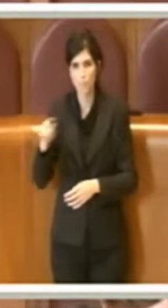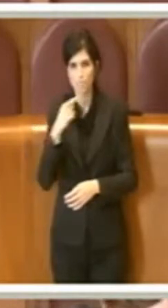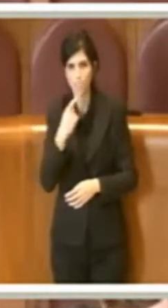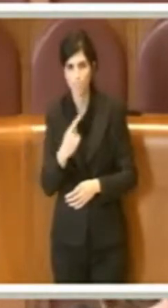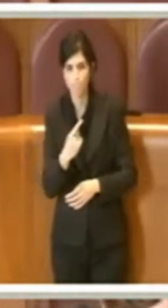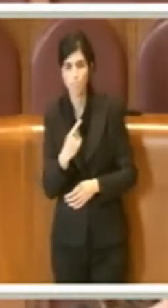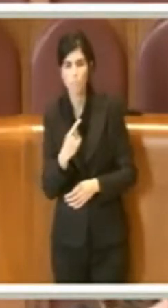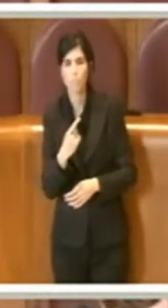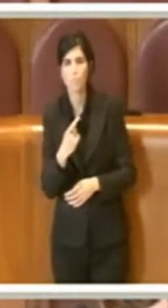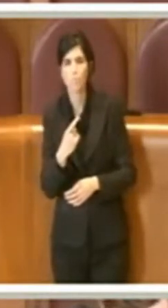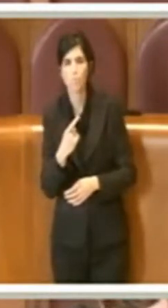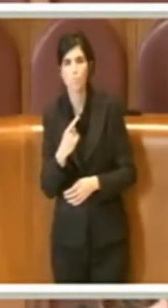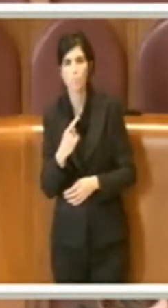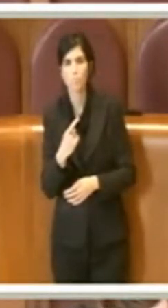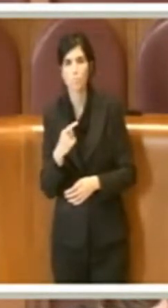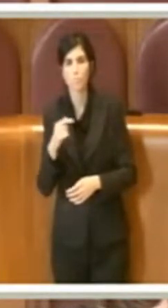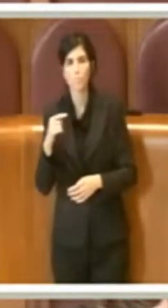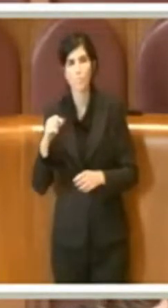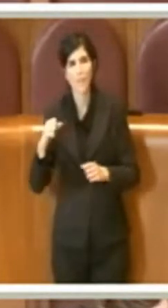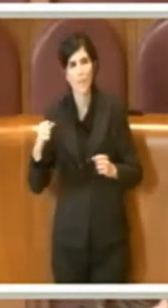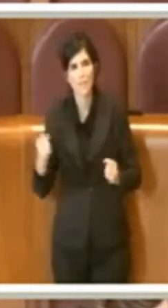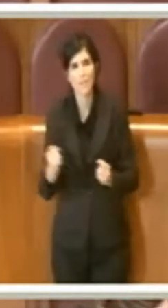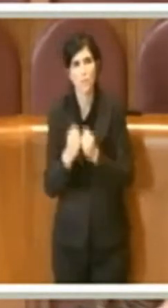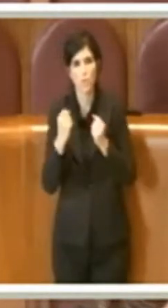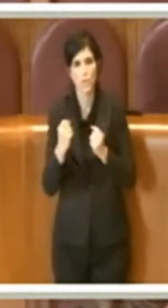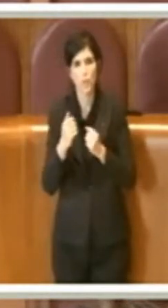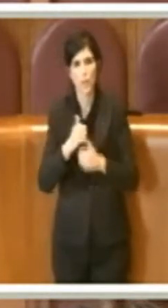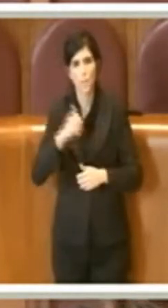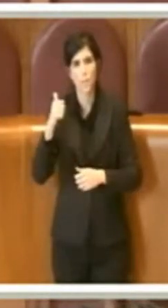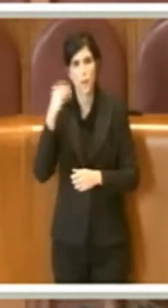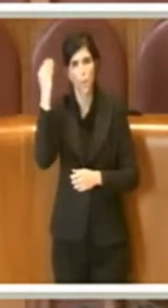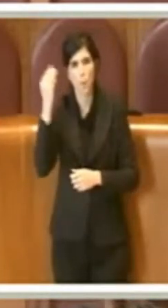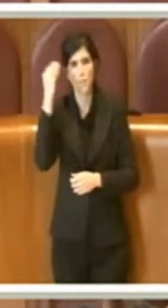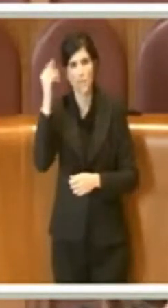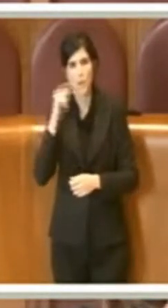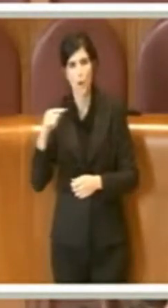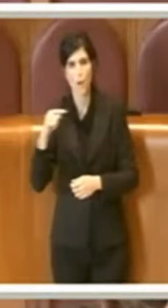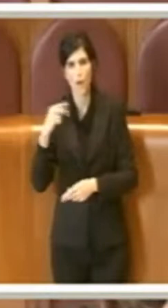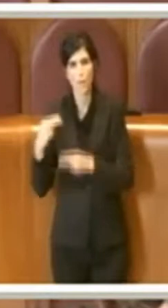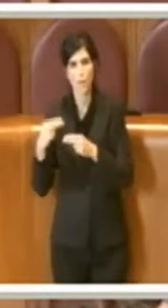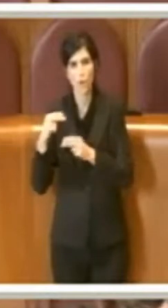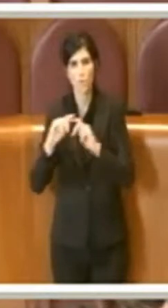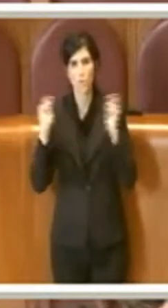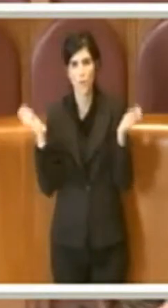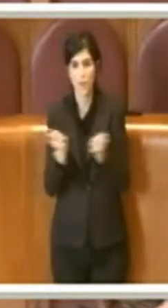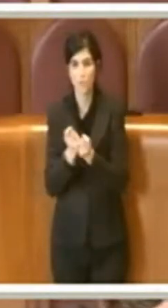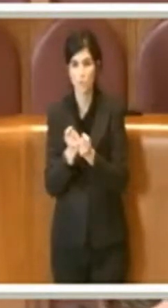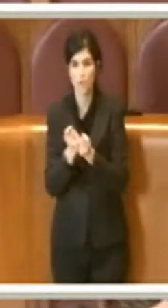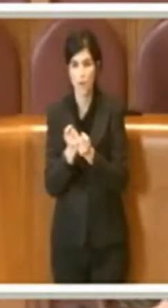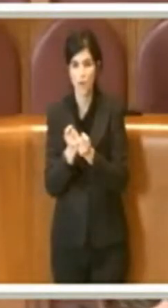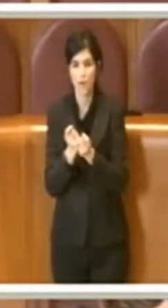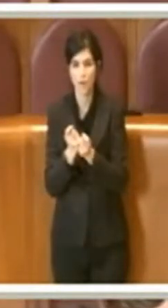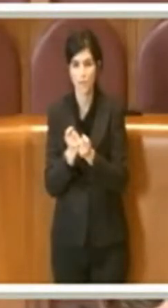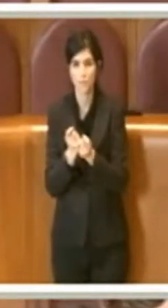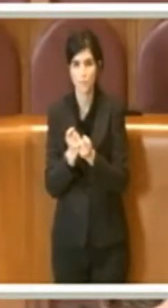definendolo un incidente il primo parere negativo della ragioneria generale e